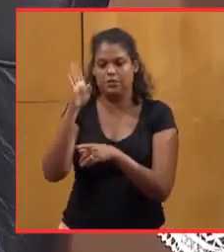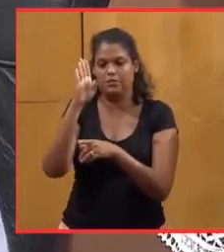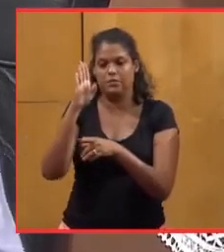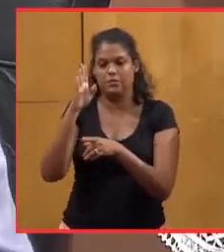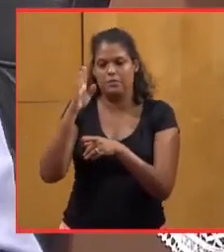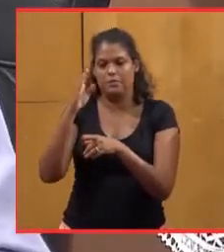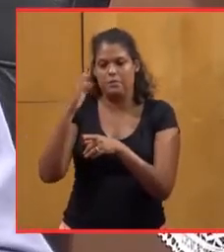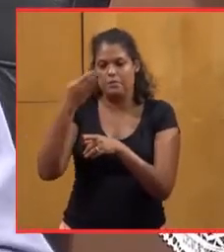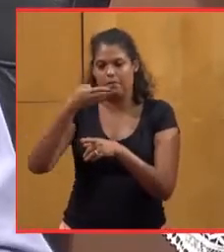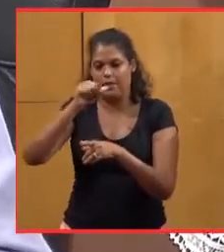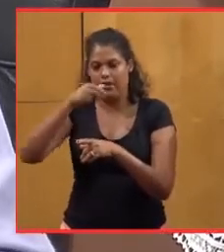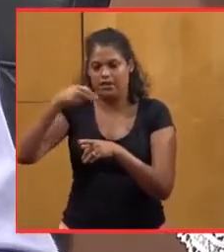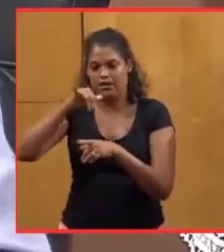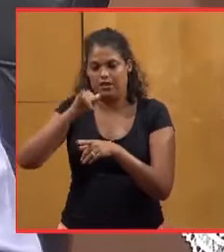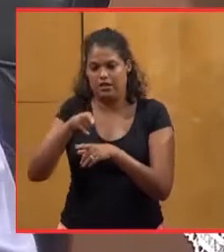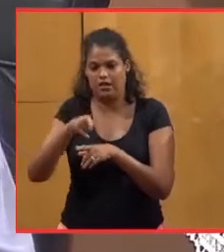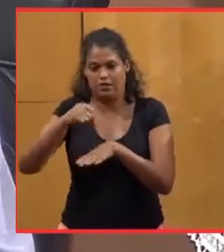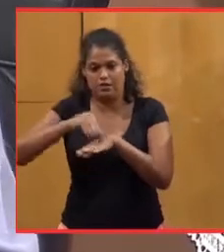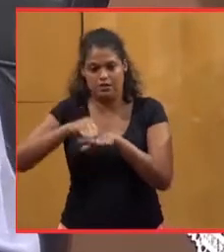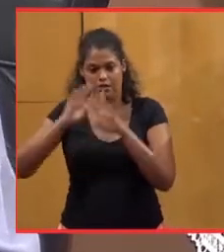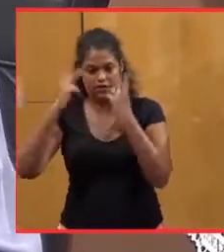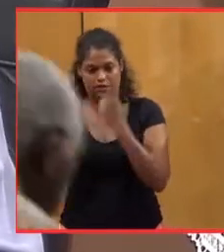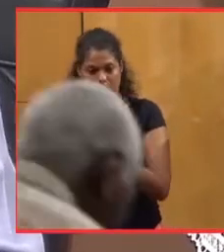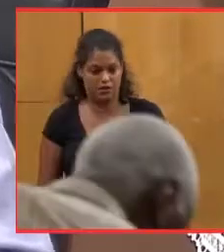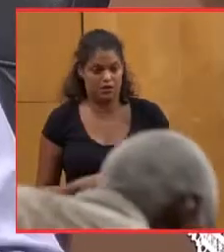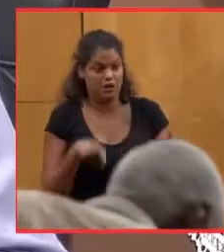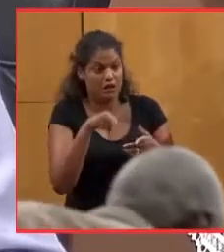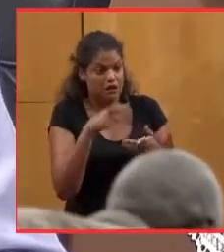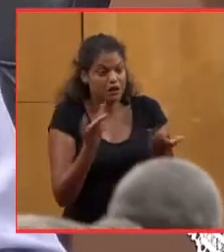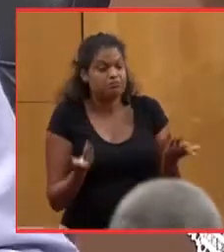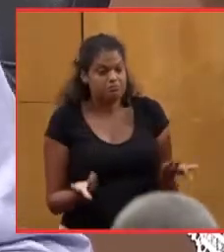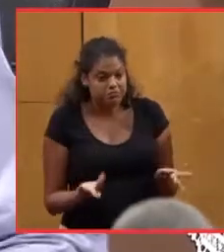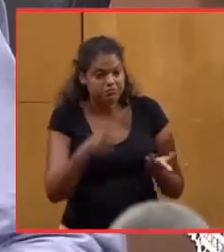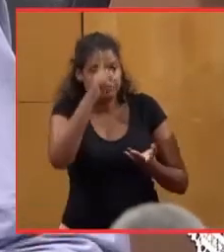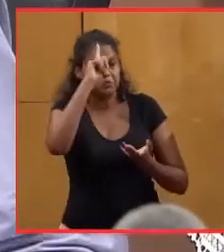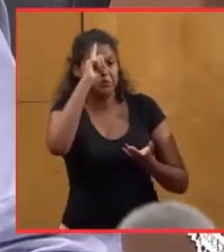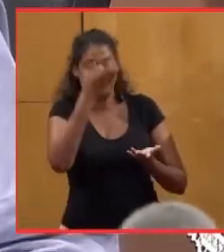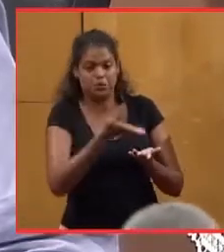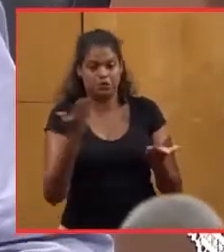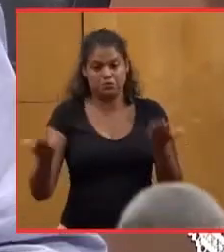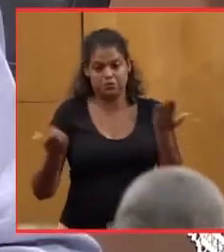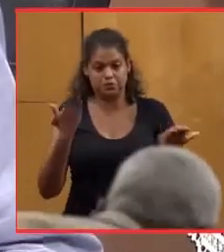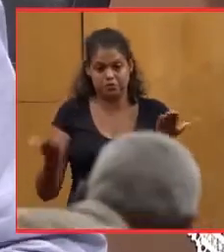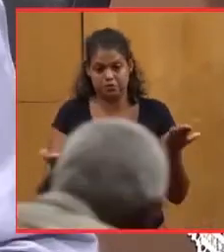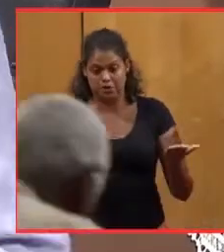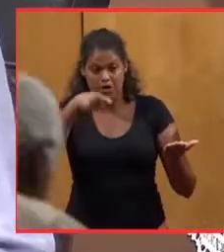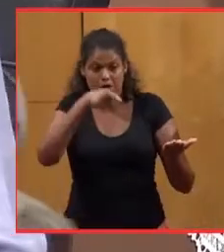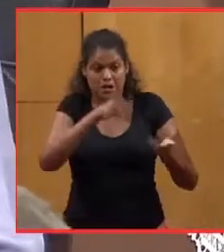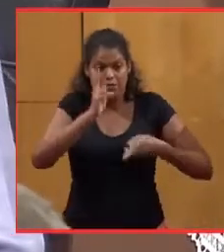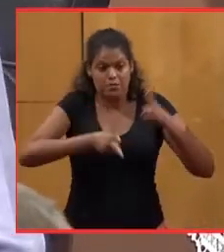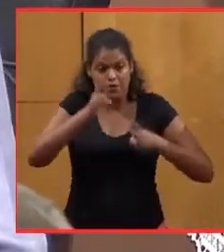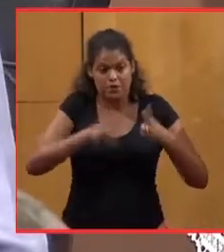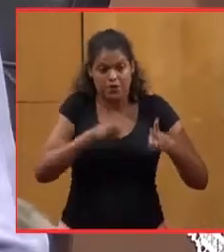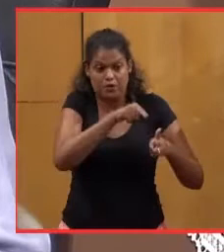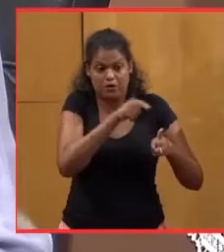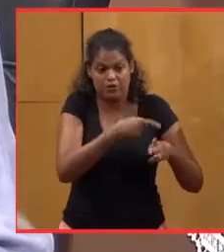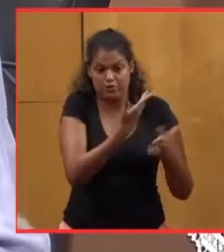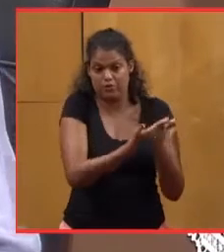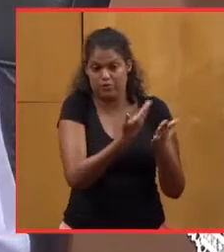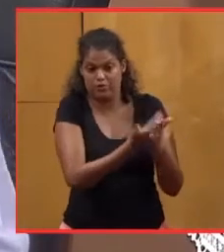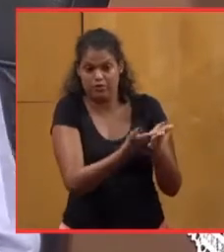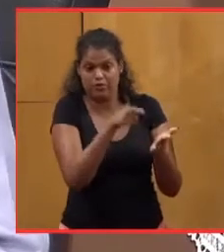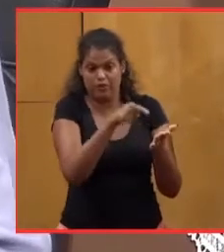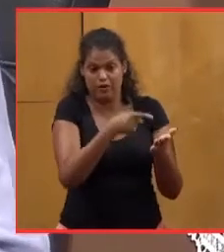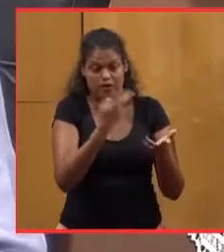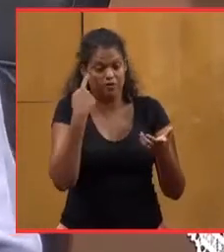général pour 2015. On se demande pourquoi. Peut-être ne voulez-vous pas montrer malgré vous que le pays